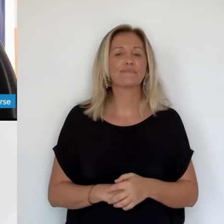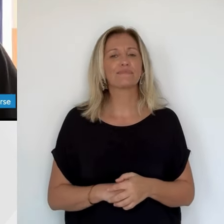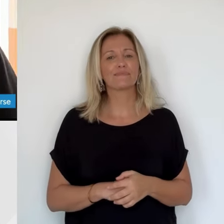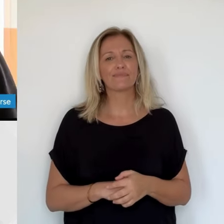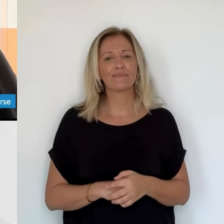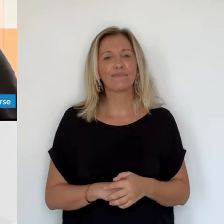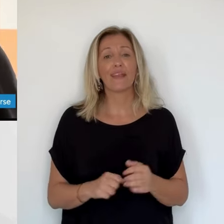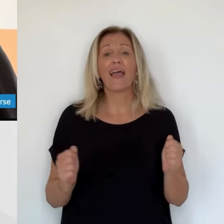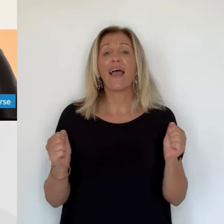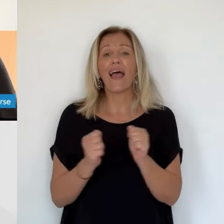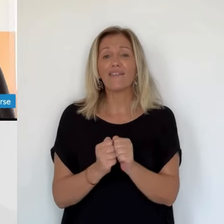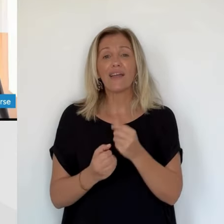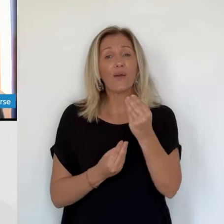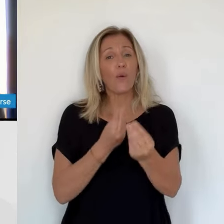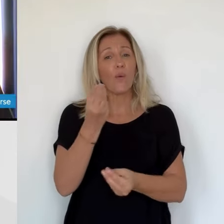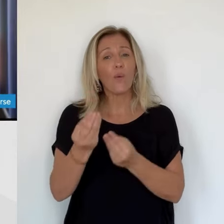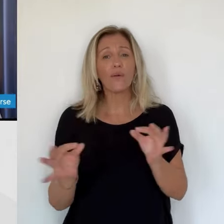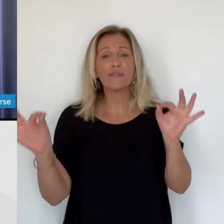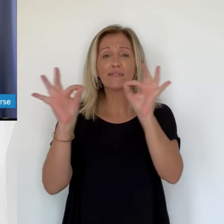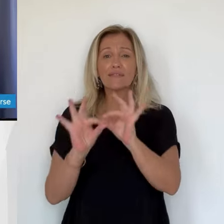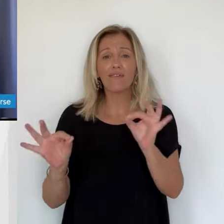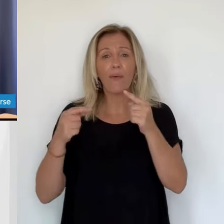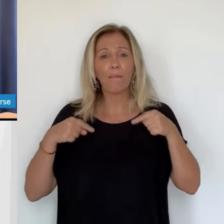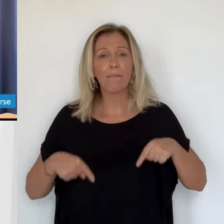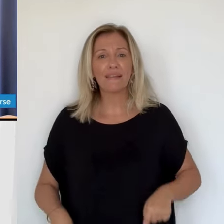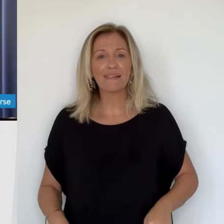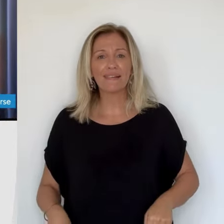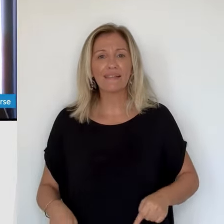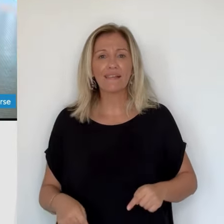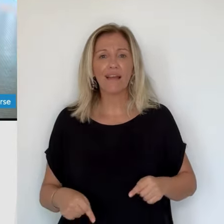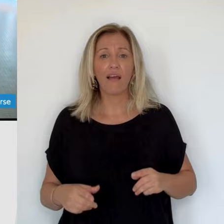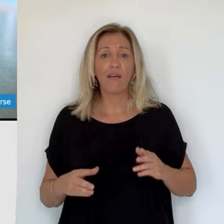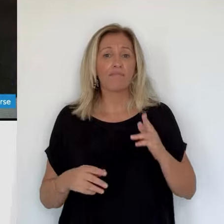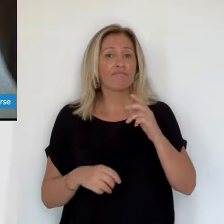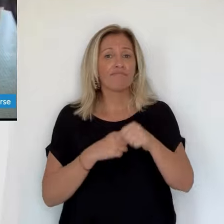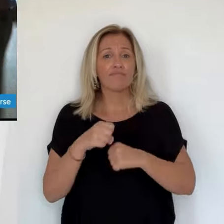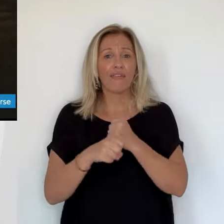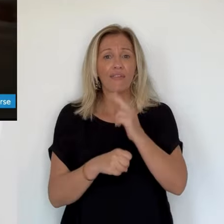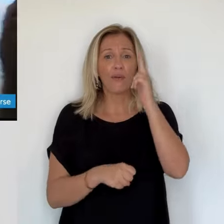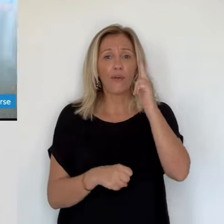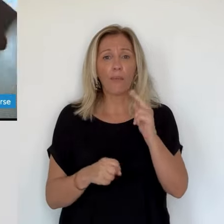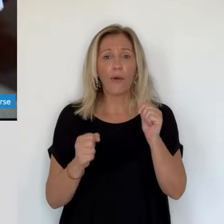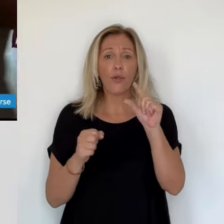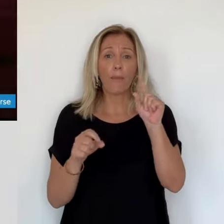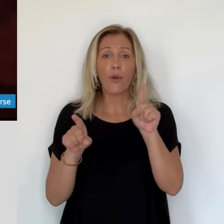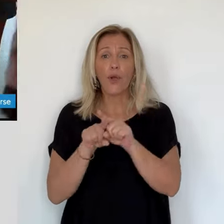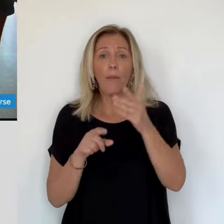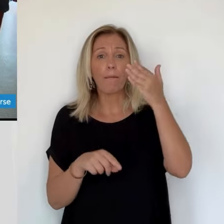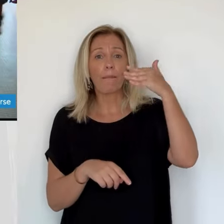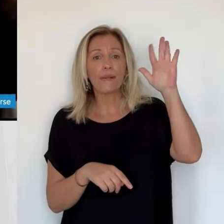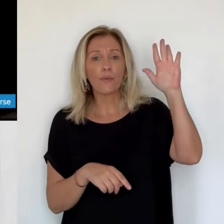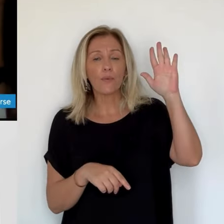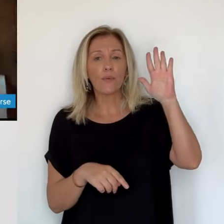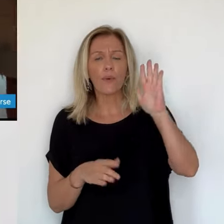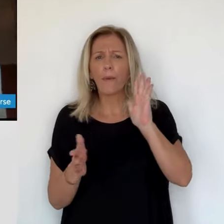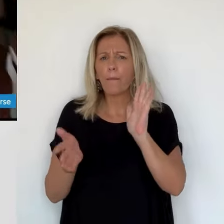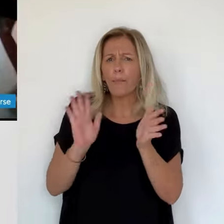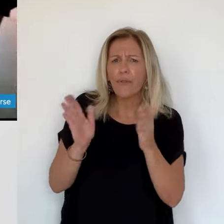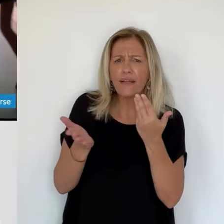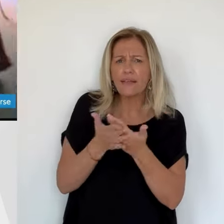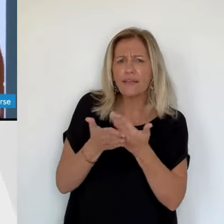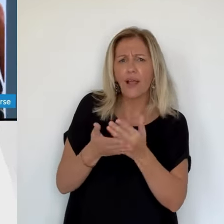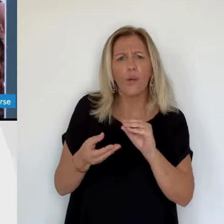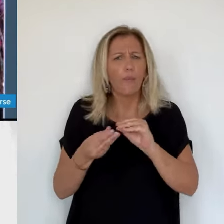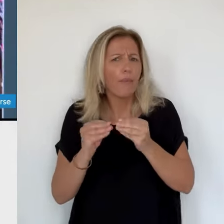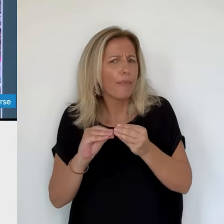une expression, c'est un peu de la poudre de perlimpimpin. Et puis sur les conditions de travail. Ministre ou pas, au fond, c'est une année qui démarre